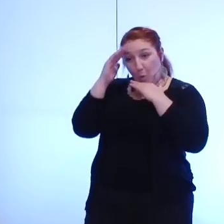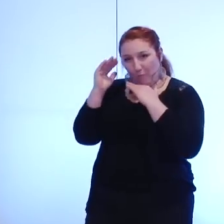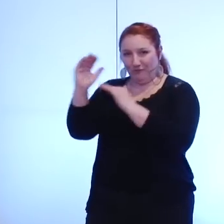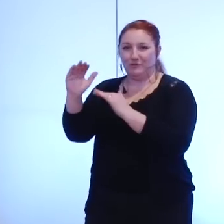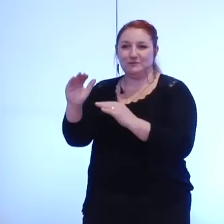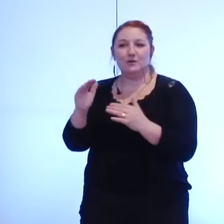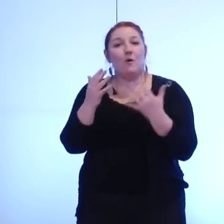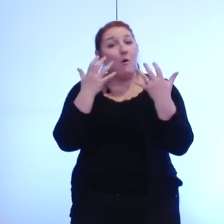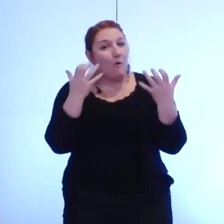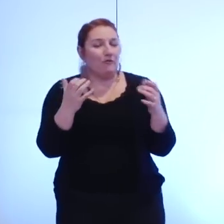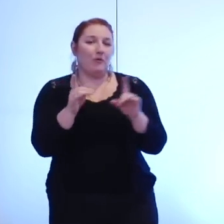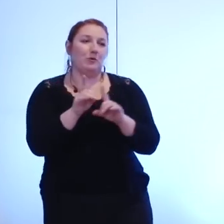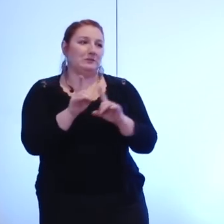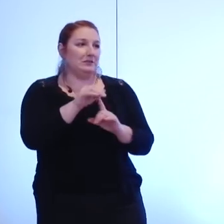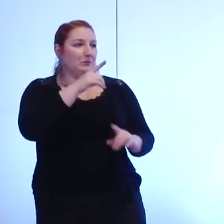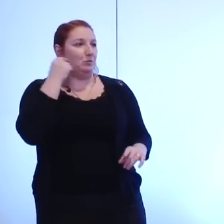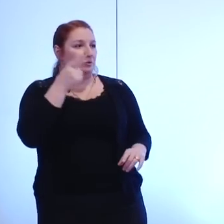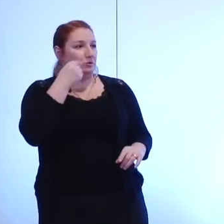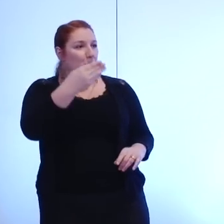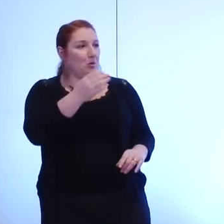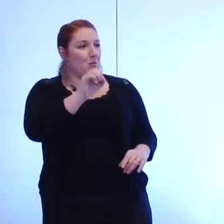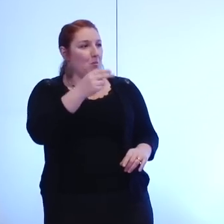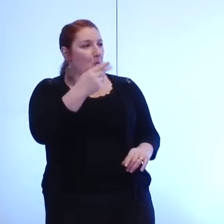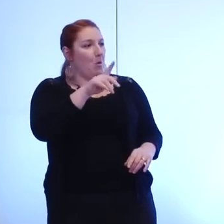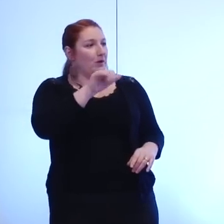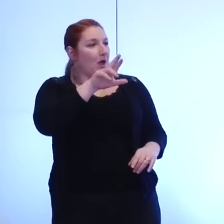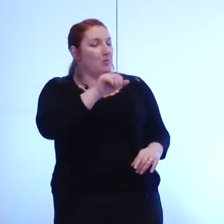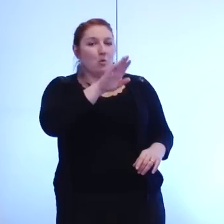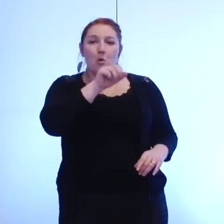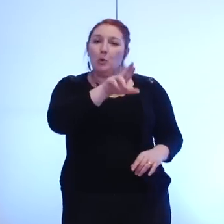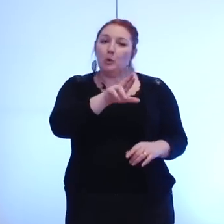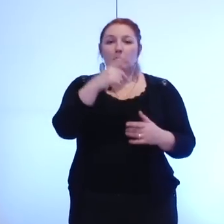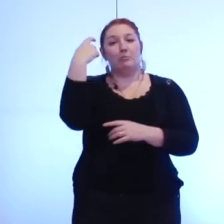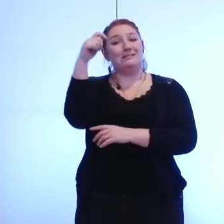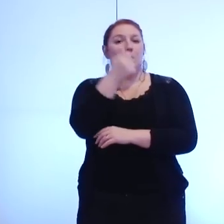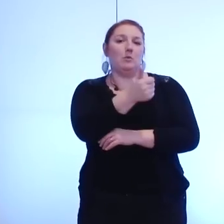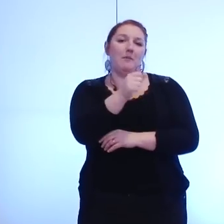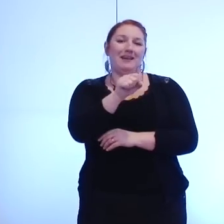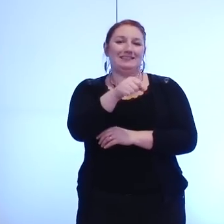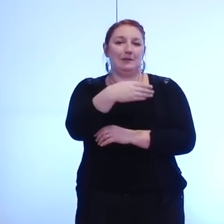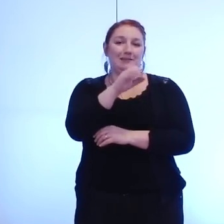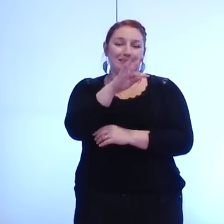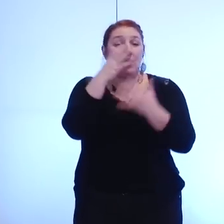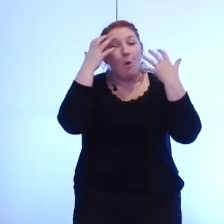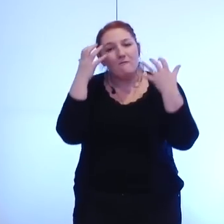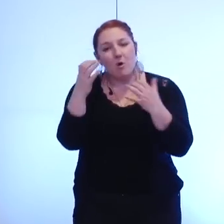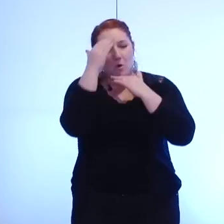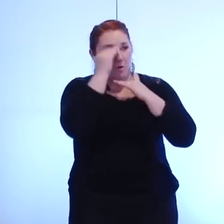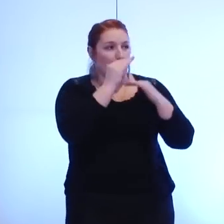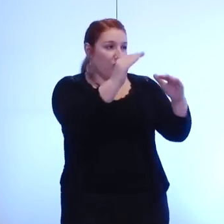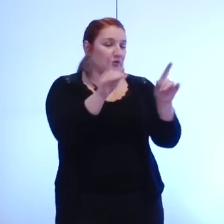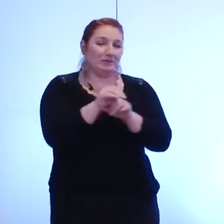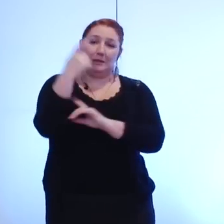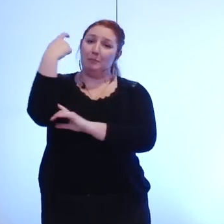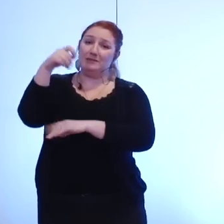en Yann Mongaburu en tant que président du SMTC c'est sa fonction et nous voulons aussi faire confiance au président du conseil général